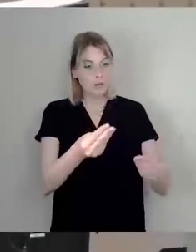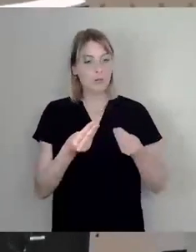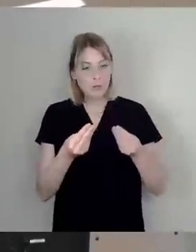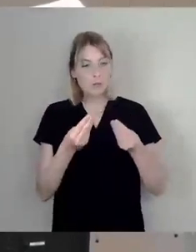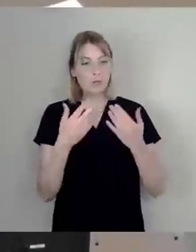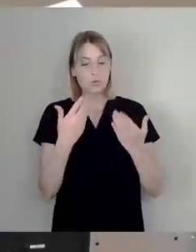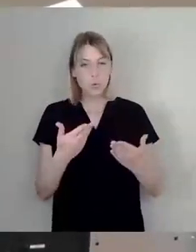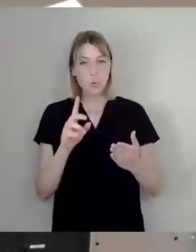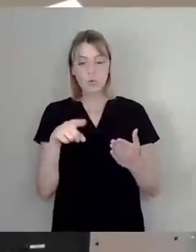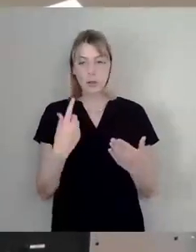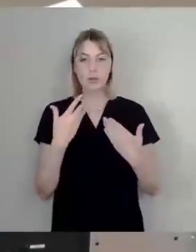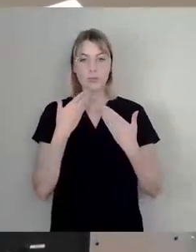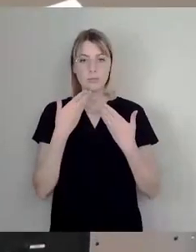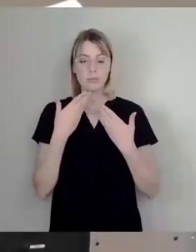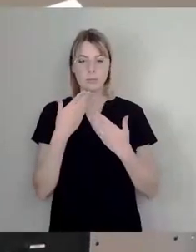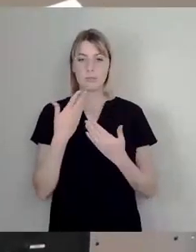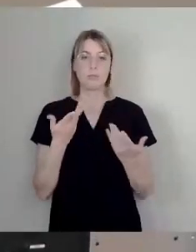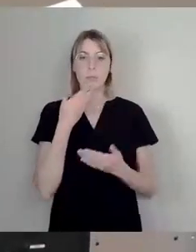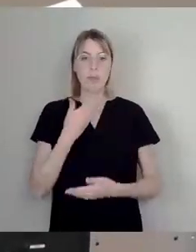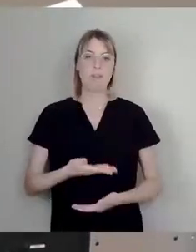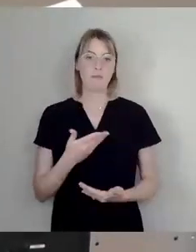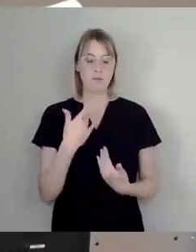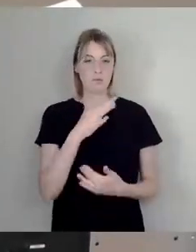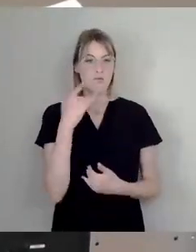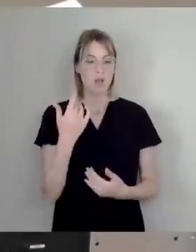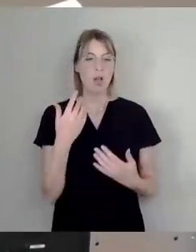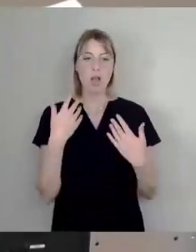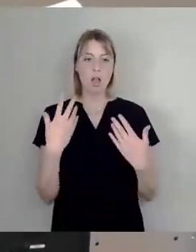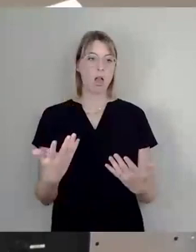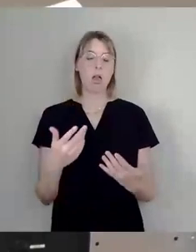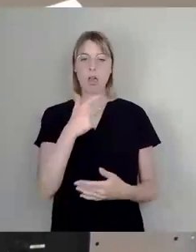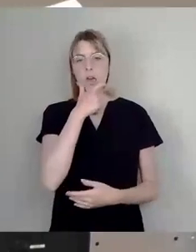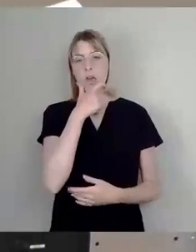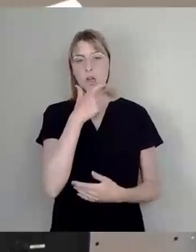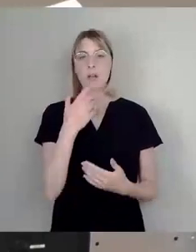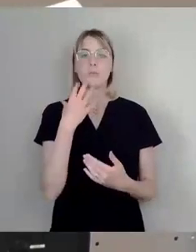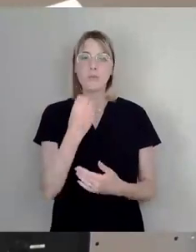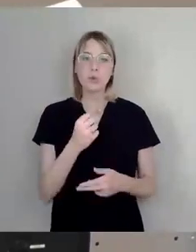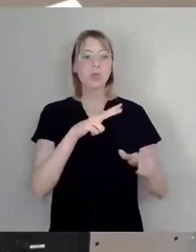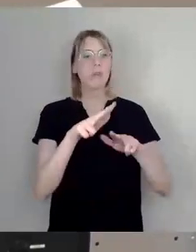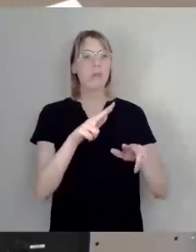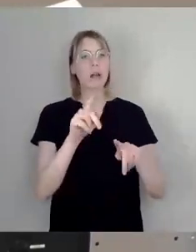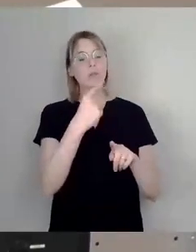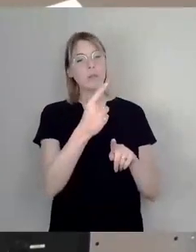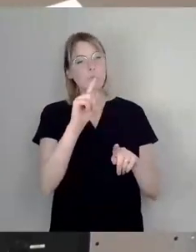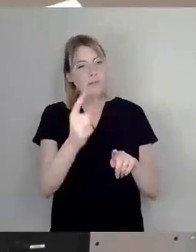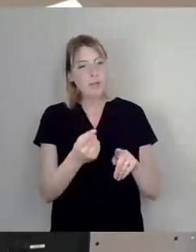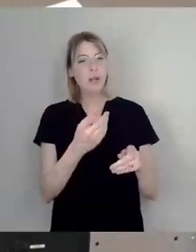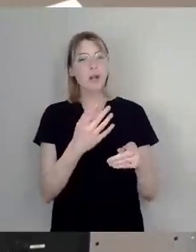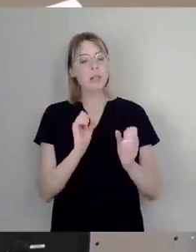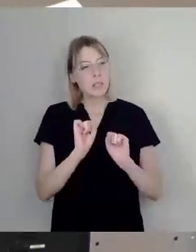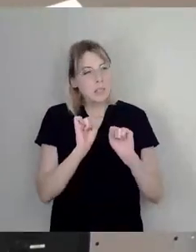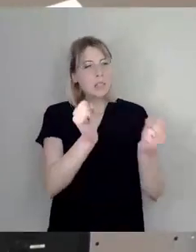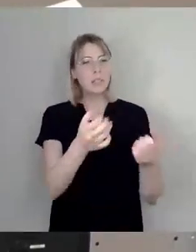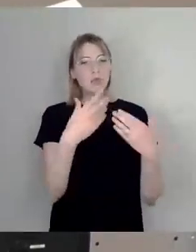ich wünsche mir eine Verwaltung, die einfach mal wieder das Machbare durchsetzt, ermöglicht.